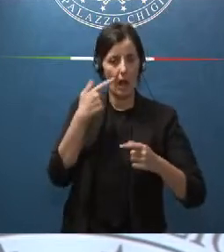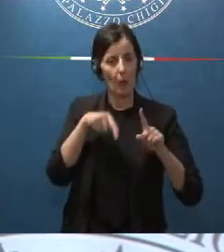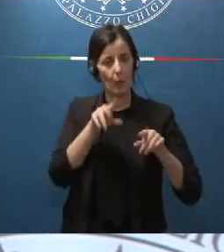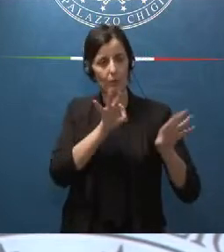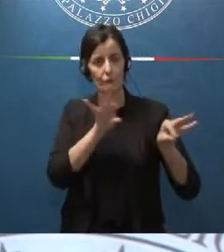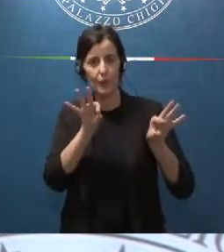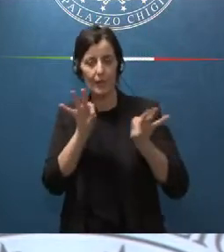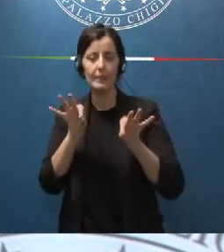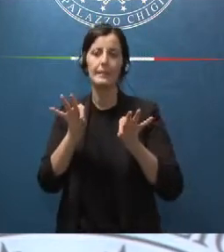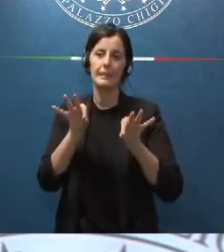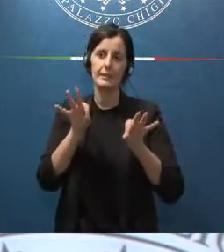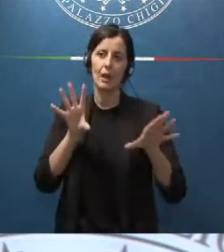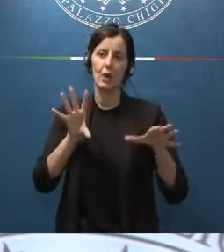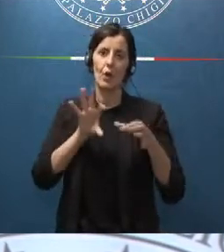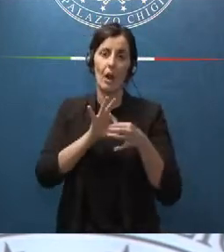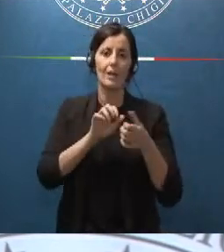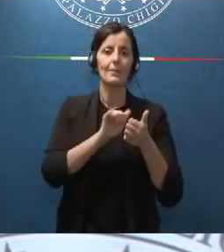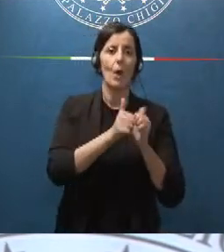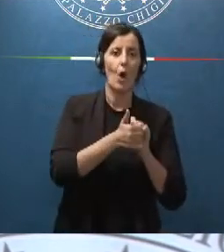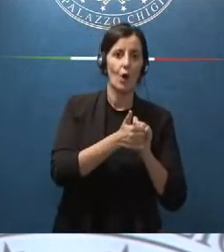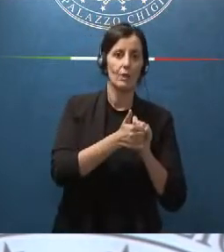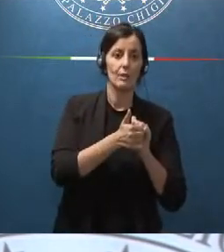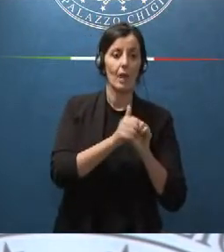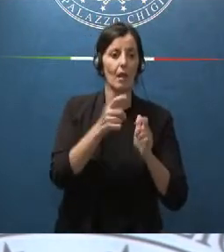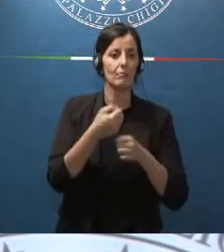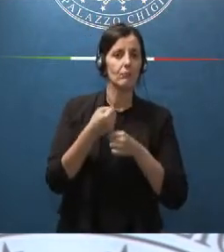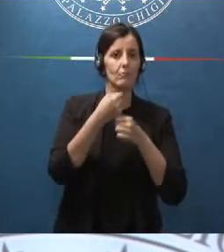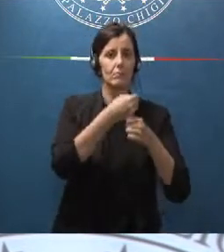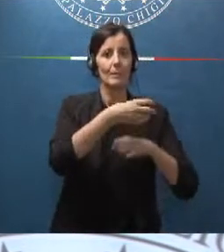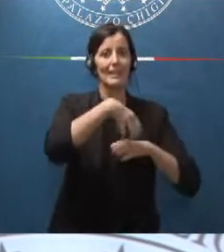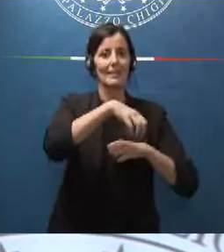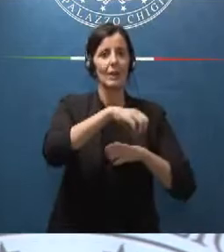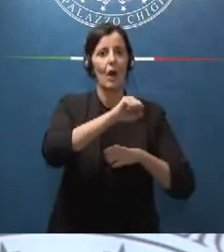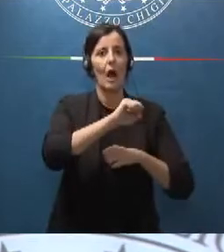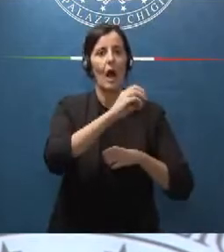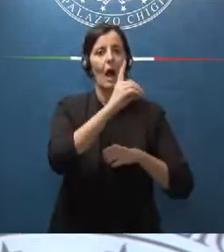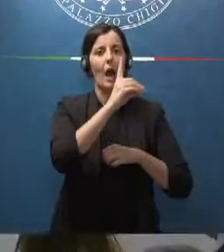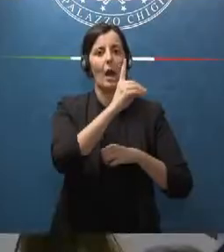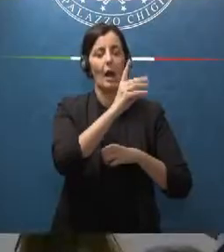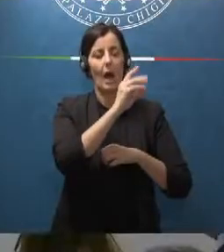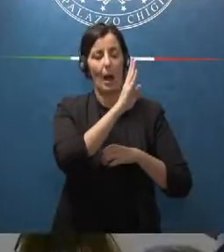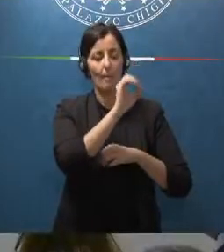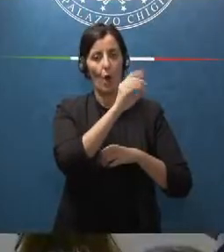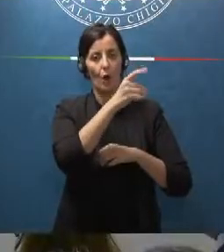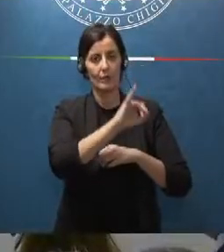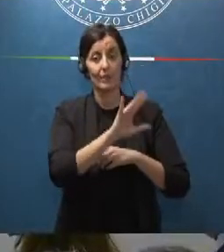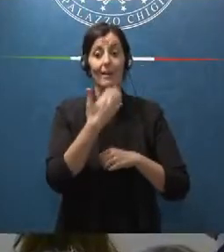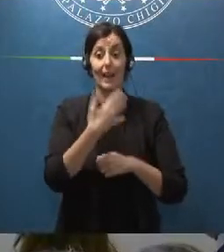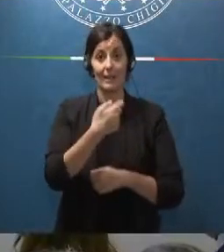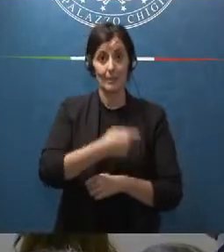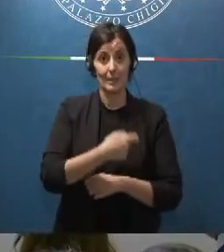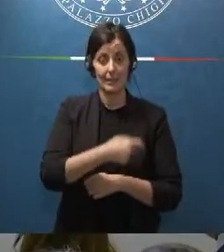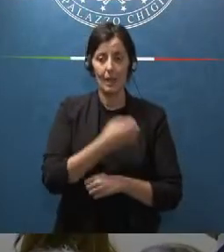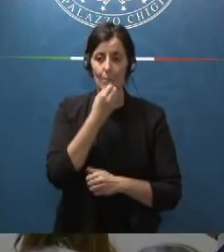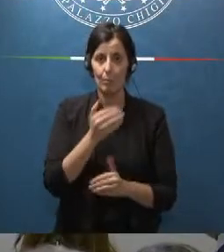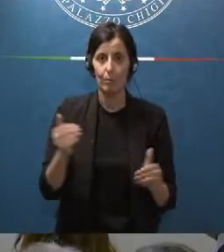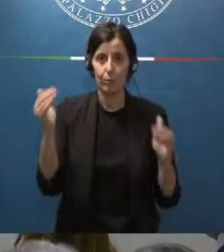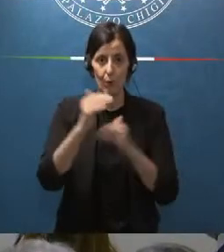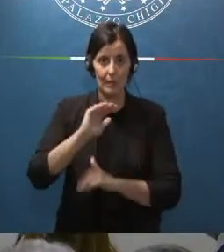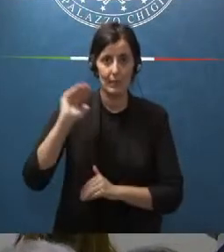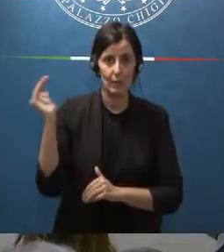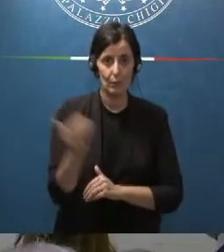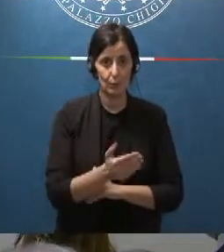riguardano lo sport e do subito la parola al Ministro Abbotti Grazie Presidente buonasera a tutti